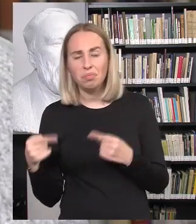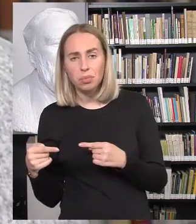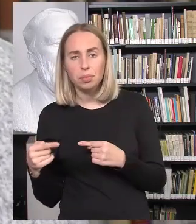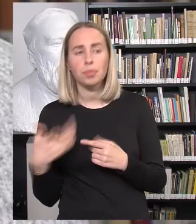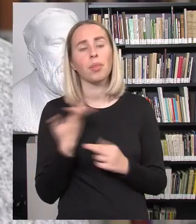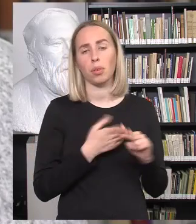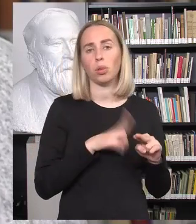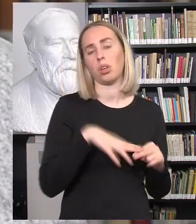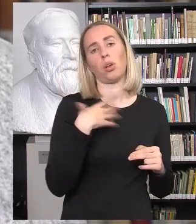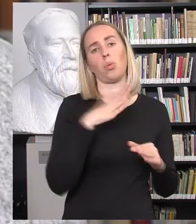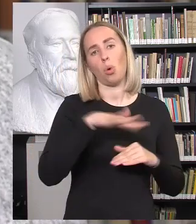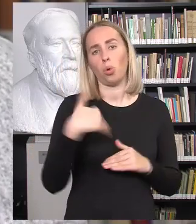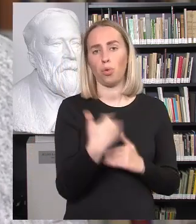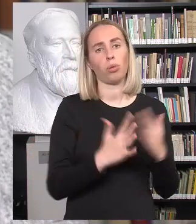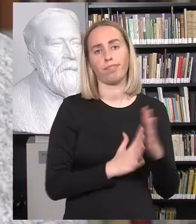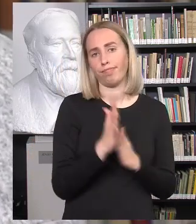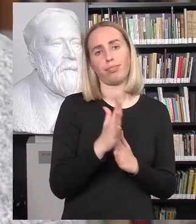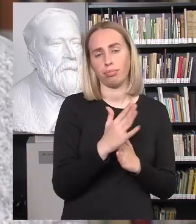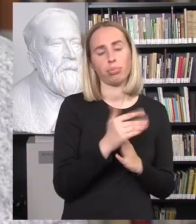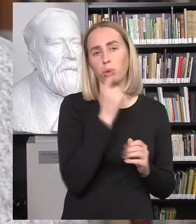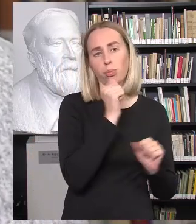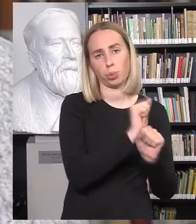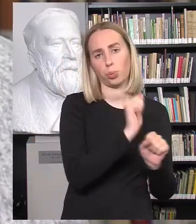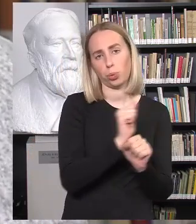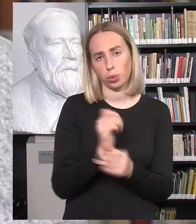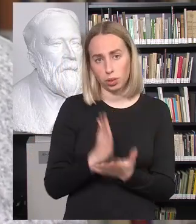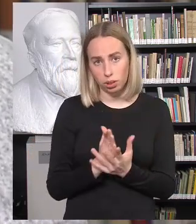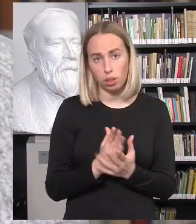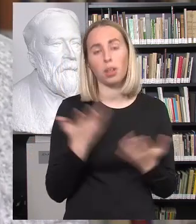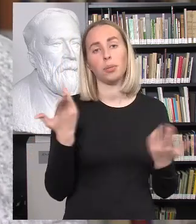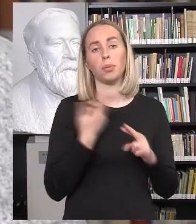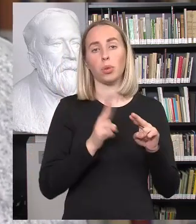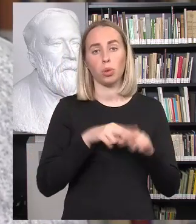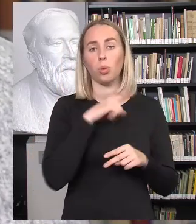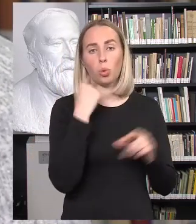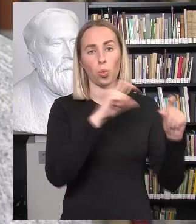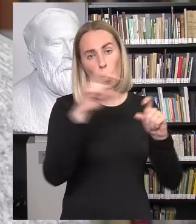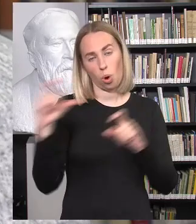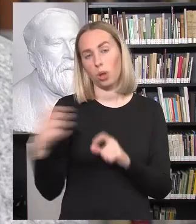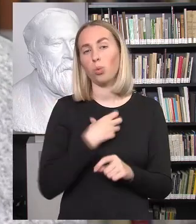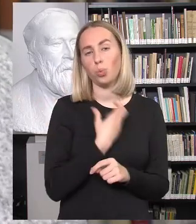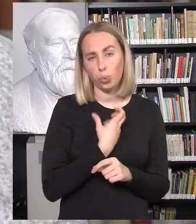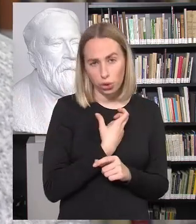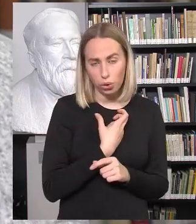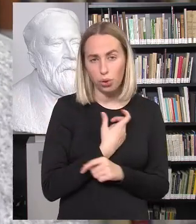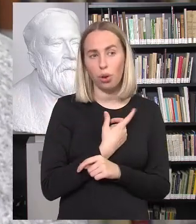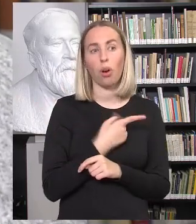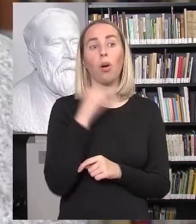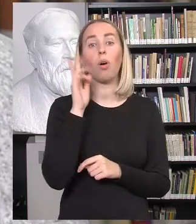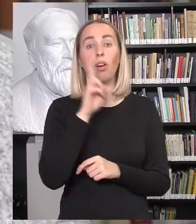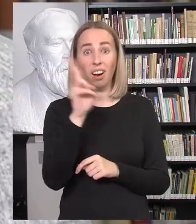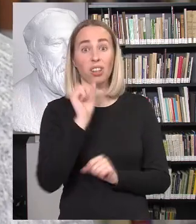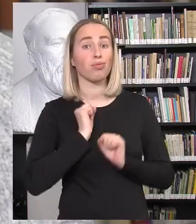iniciatyvą. Tai kol kas, tokia va situacija, kad daug mokyklų bėjo, o tie, kurie susiduria, iš tikrųjų, ir žitristą